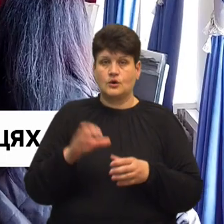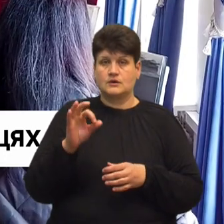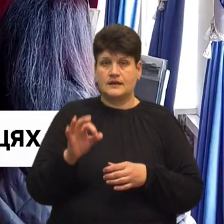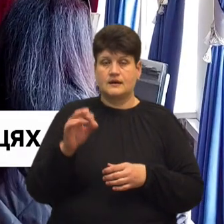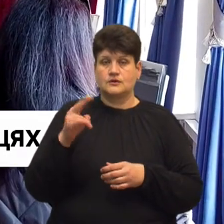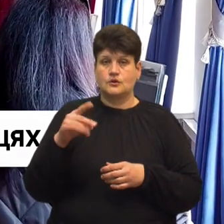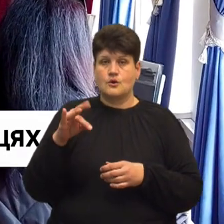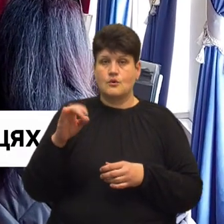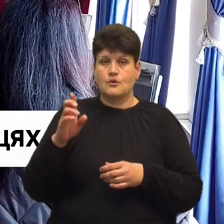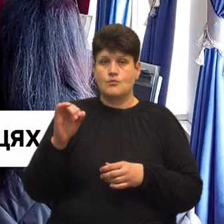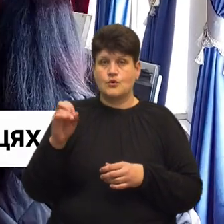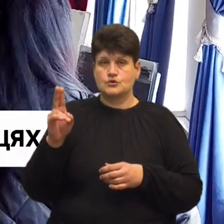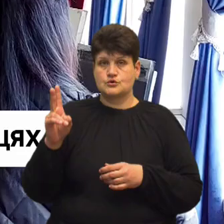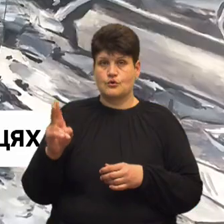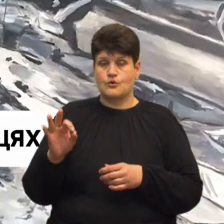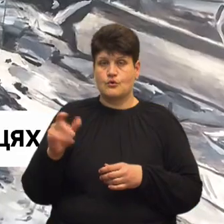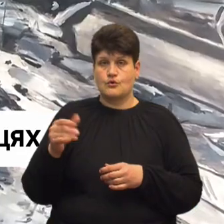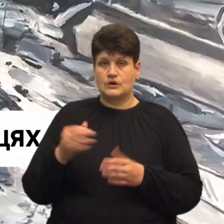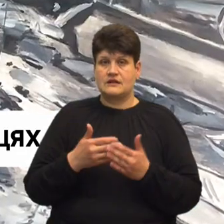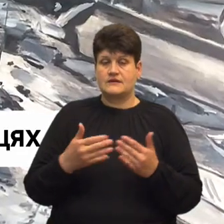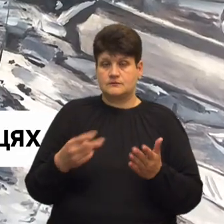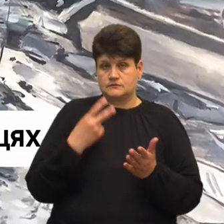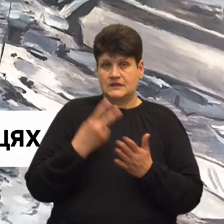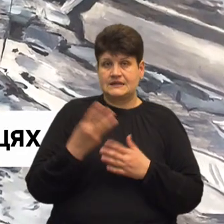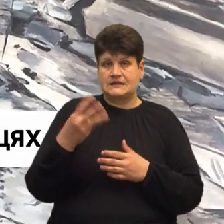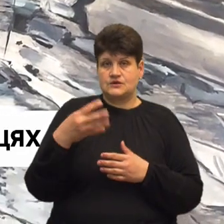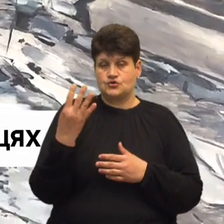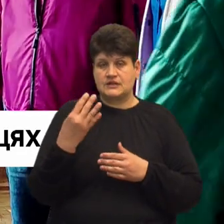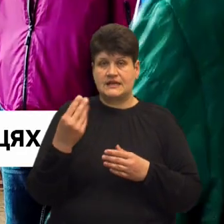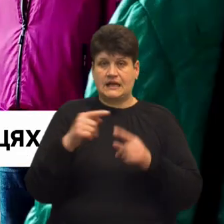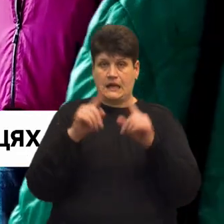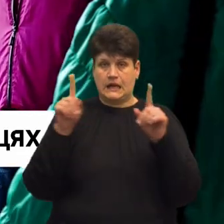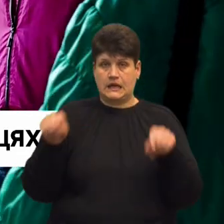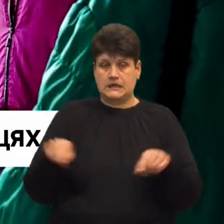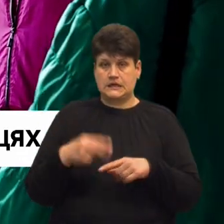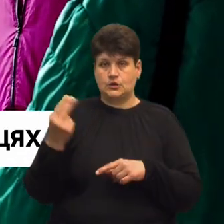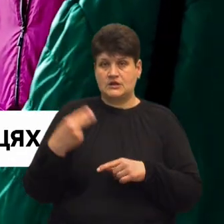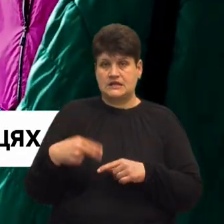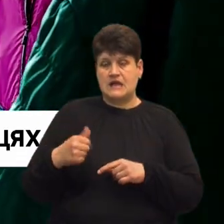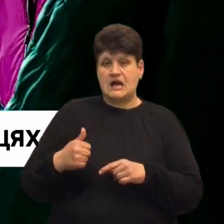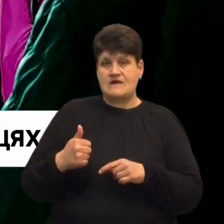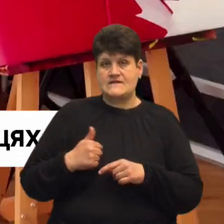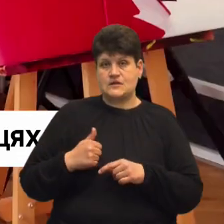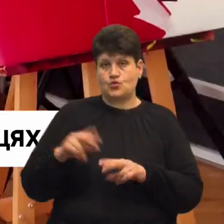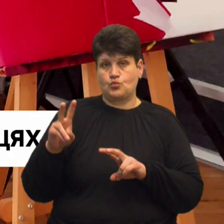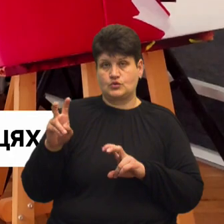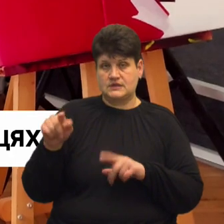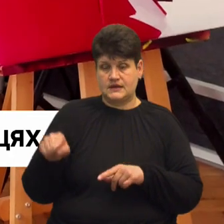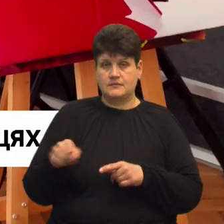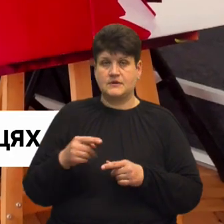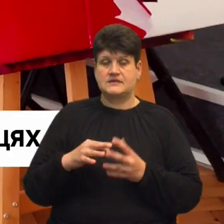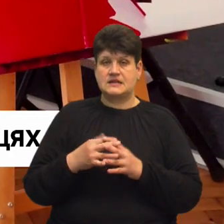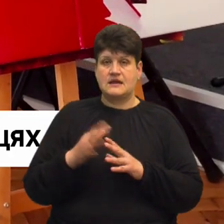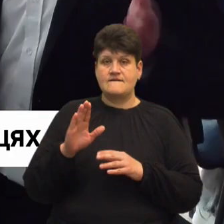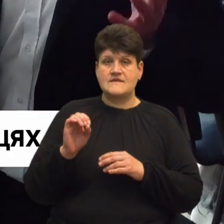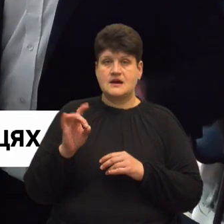модератор виставки Іван Лобунь. На виставці представили 34 картини художника на військову тематику. Олег Друбоцький родом із села Вербовець, він